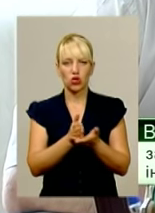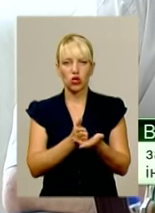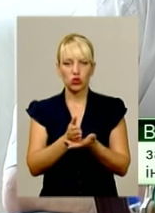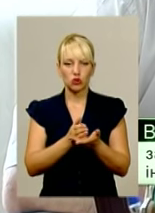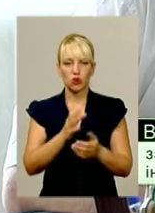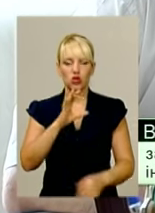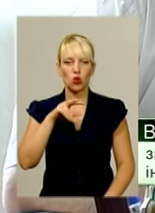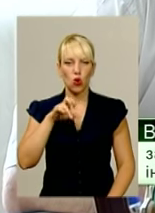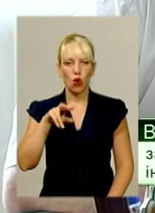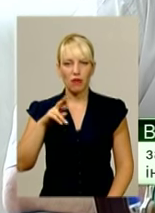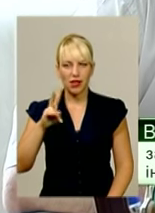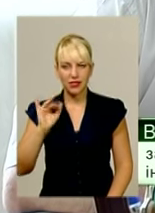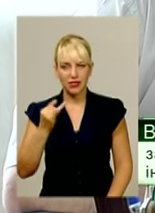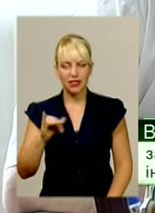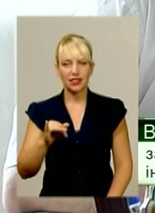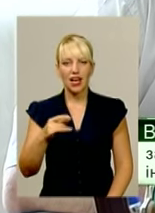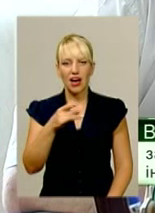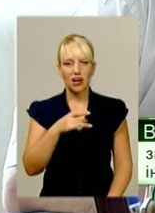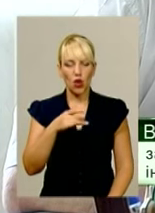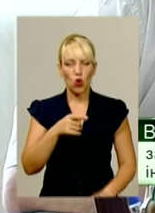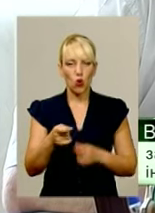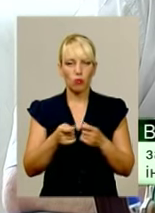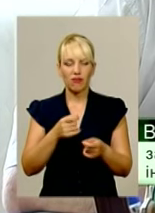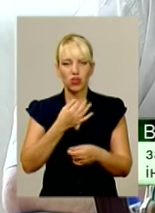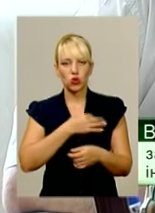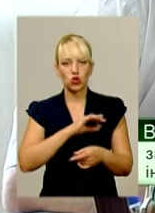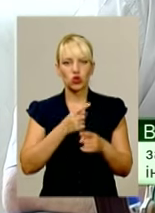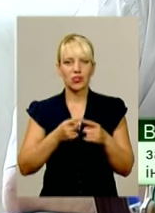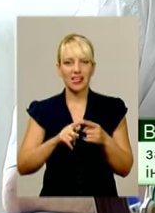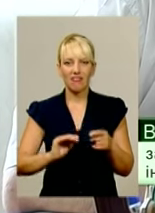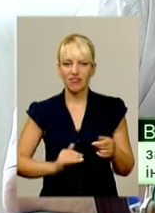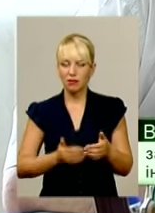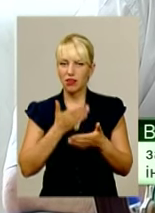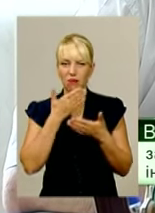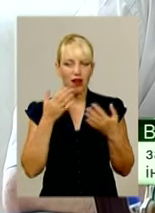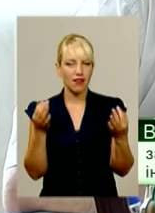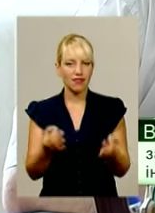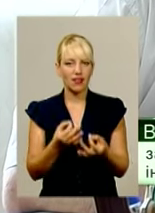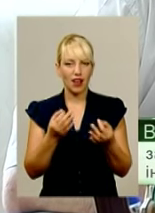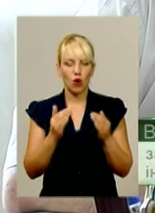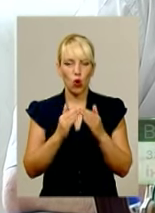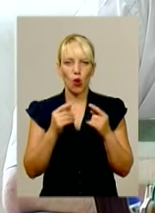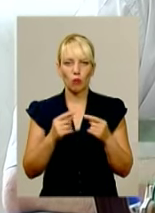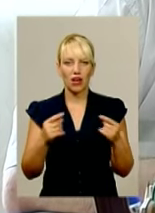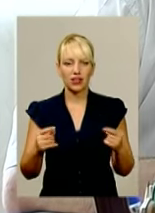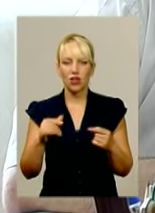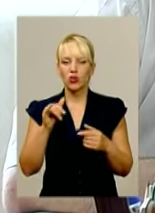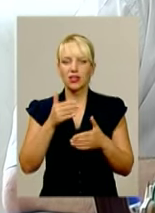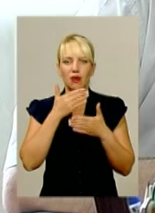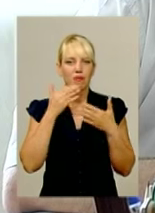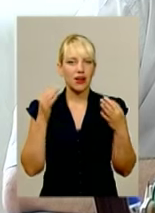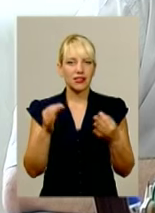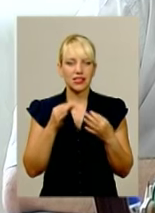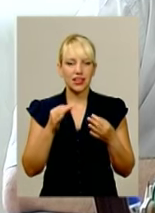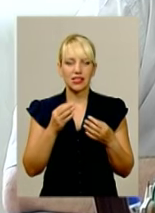району управління юстиції в місті Києві, що ця фірма не має ніякого майна, тобто в неї немає ніяких активів, ні